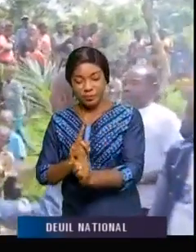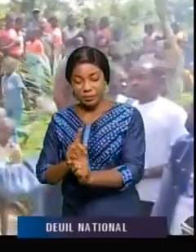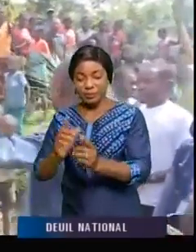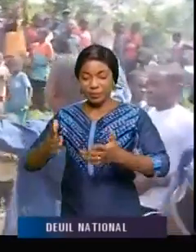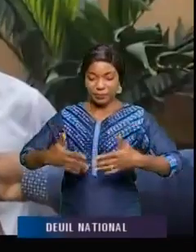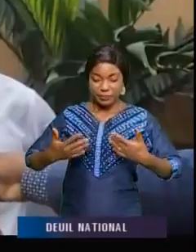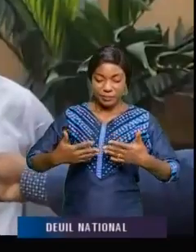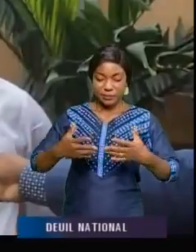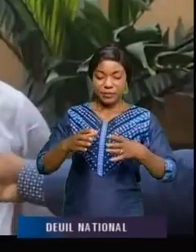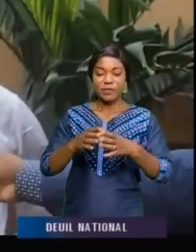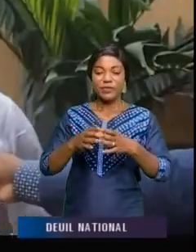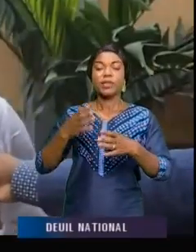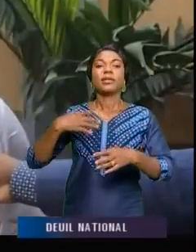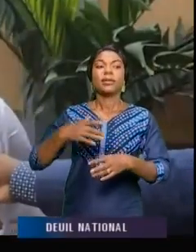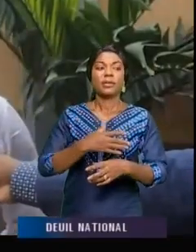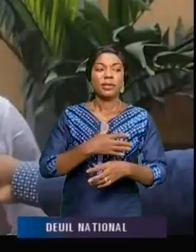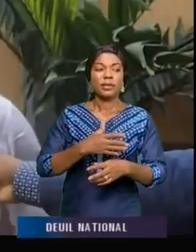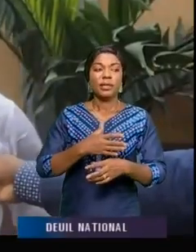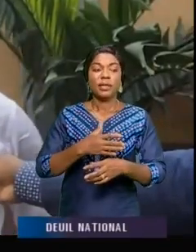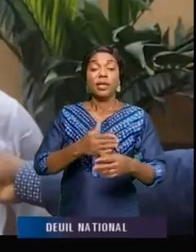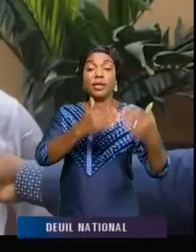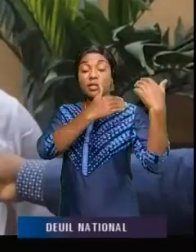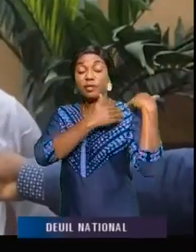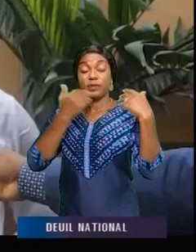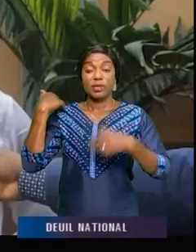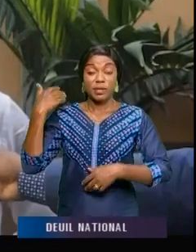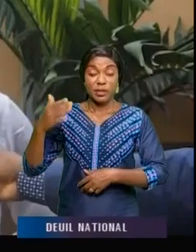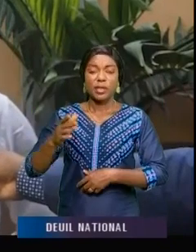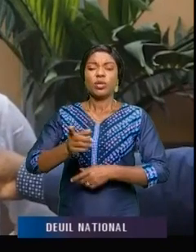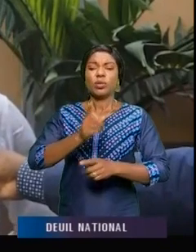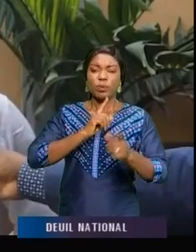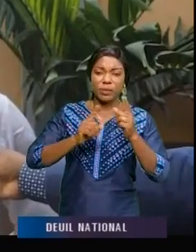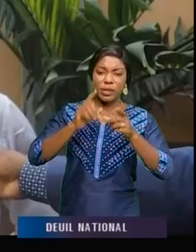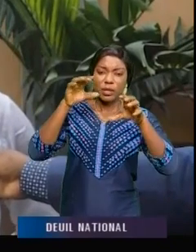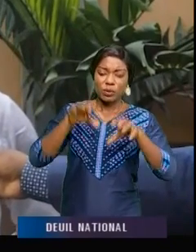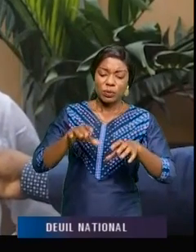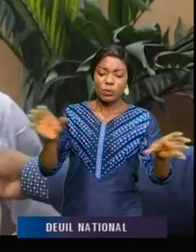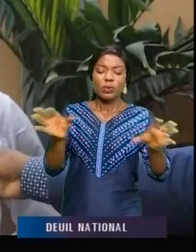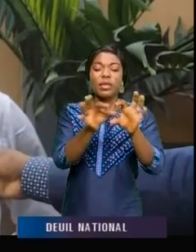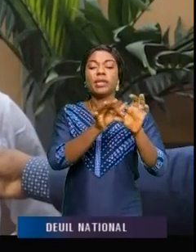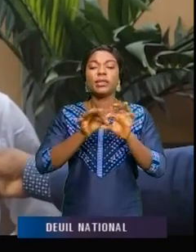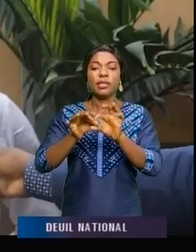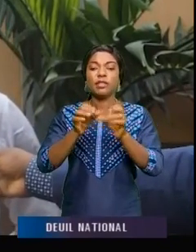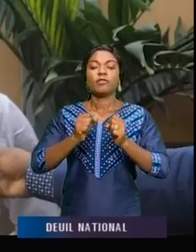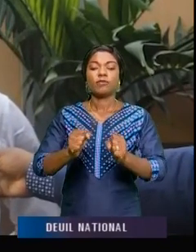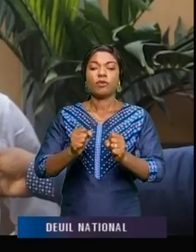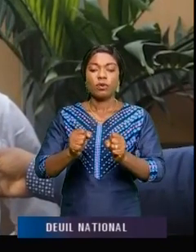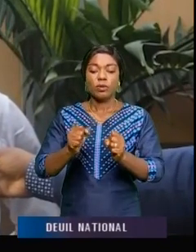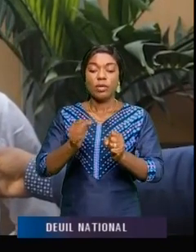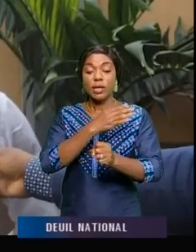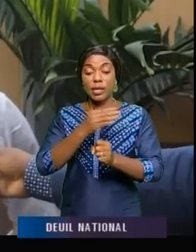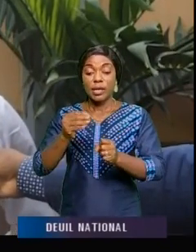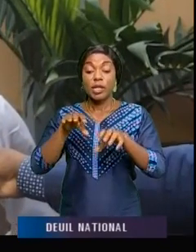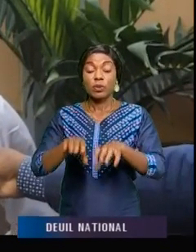Alors, le chef de l'État nous cesse de nous rappeler, nous dure, un Congo uni, un Congo fort, puis un Congo prospère.